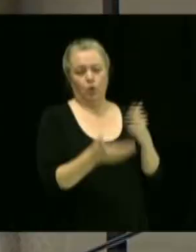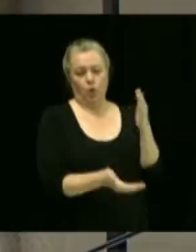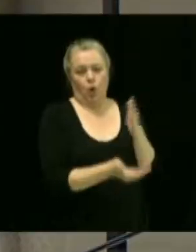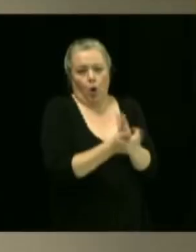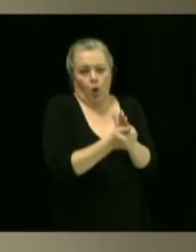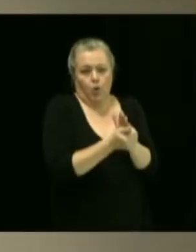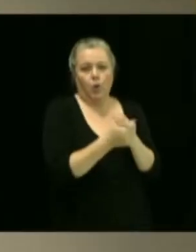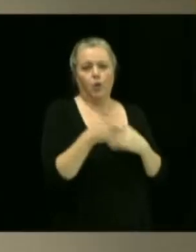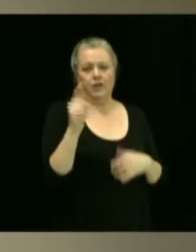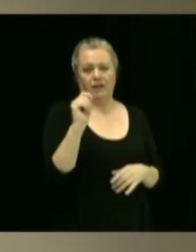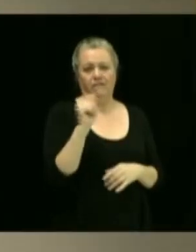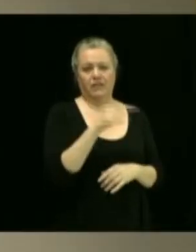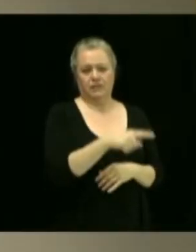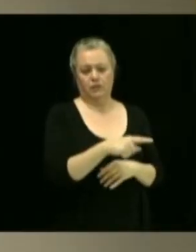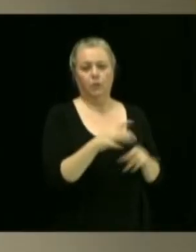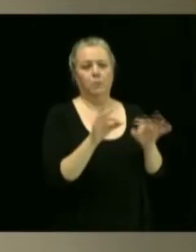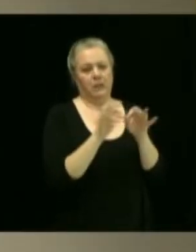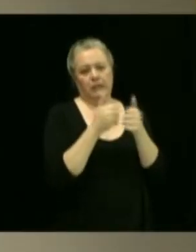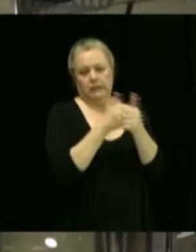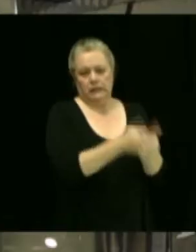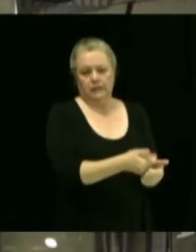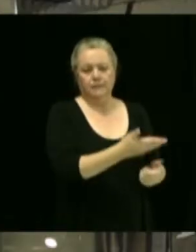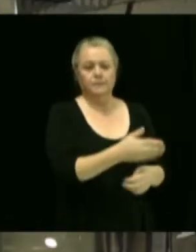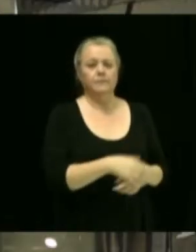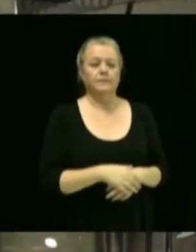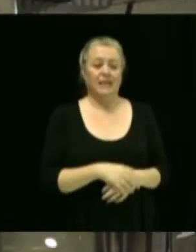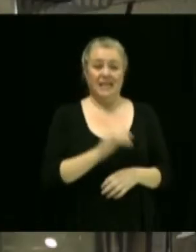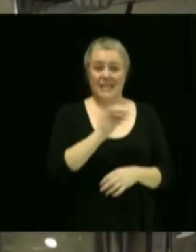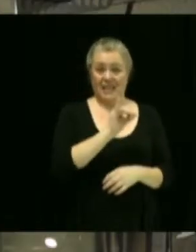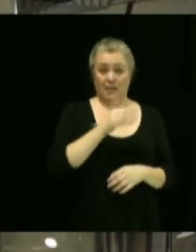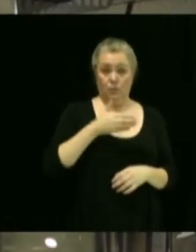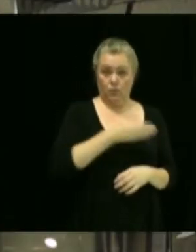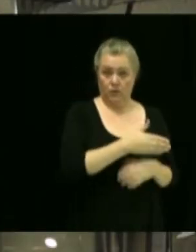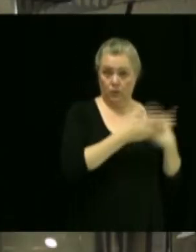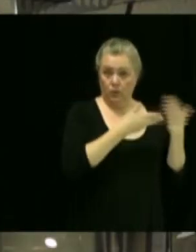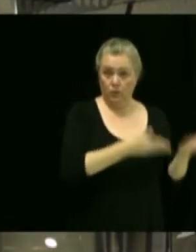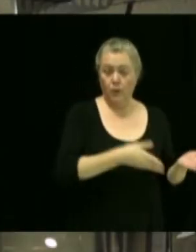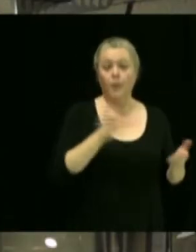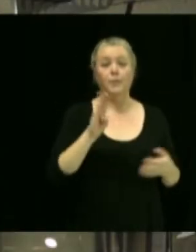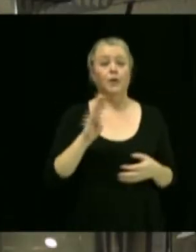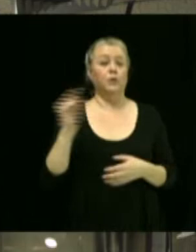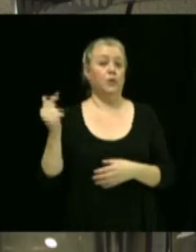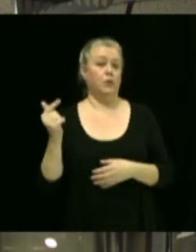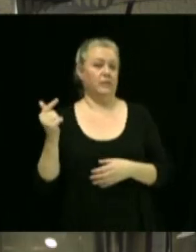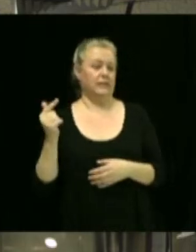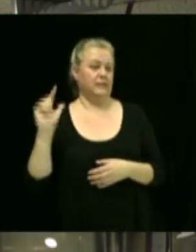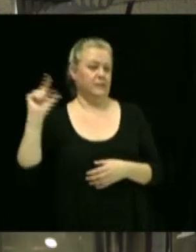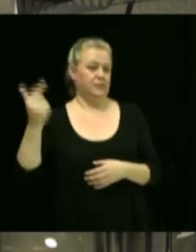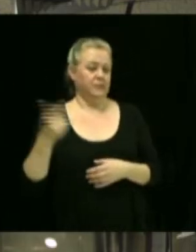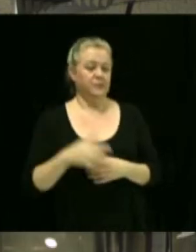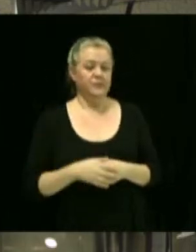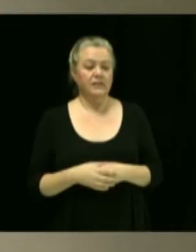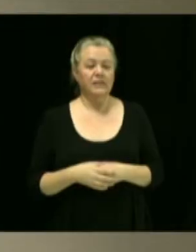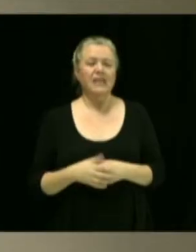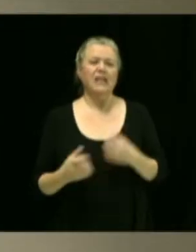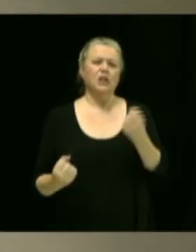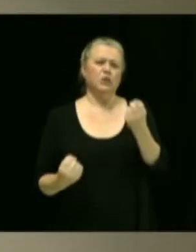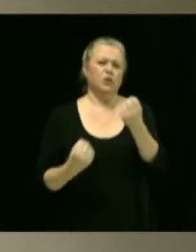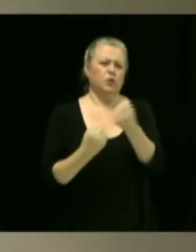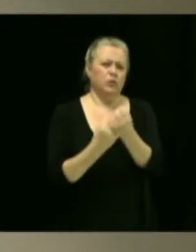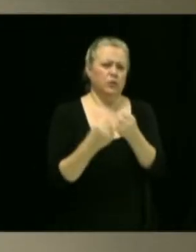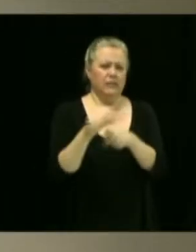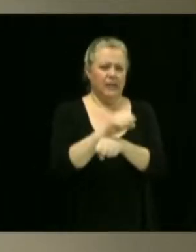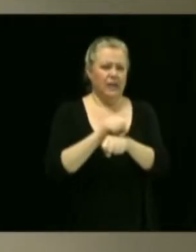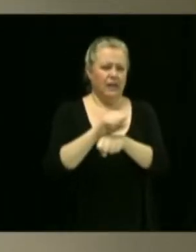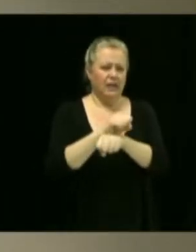soumis. M. Yannick Poisson, Benoît Gauthier, merci. Soutien aux organismes 10.6